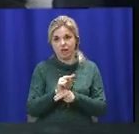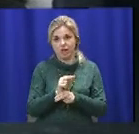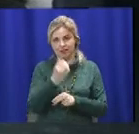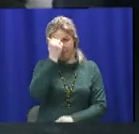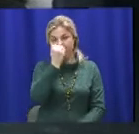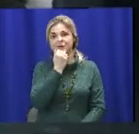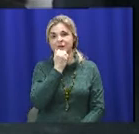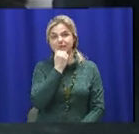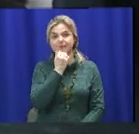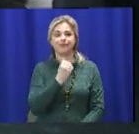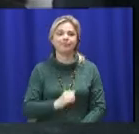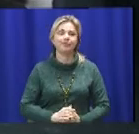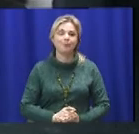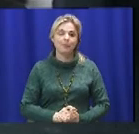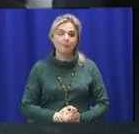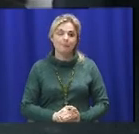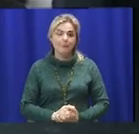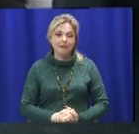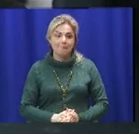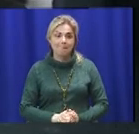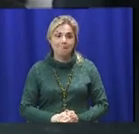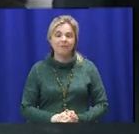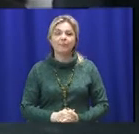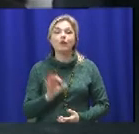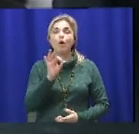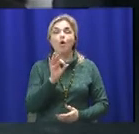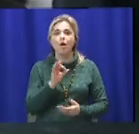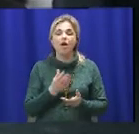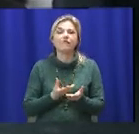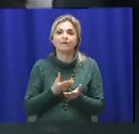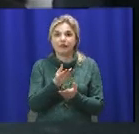Дякуємо за запитання. перше – це внески благодійні.